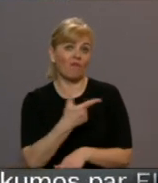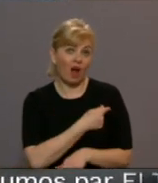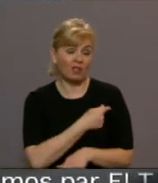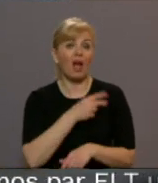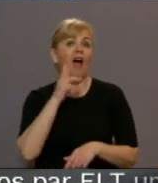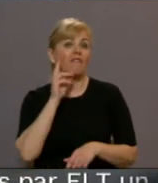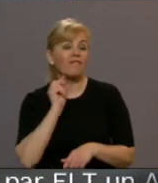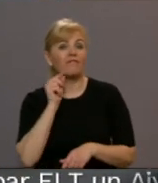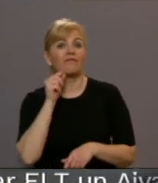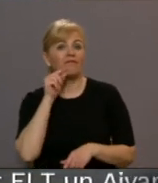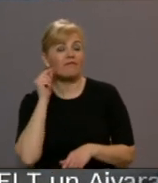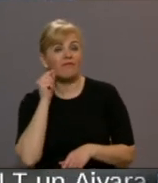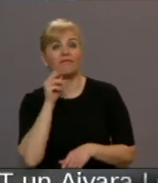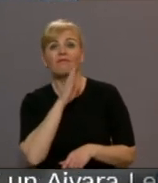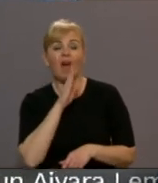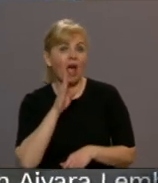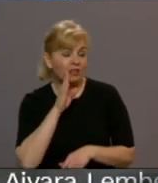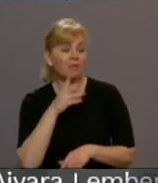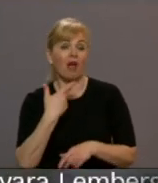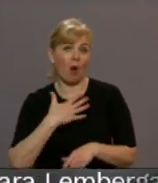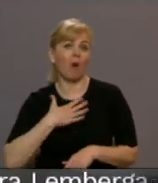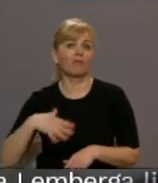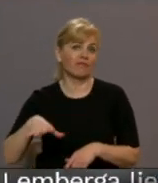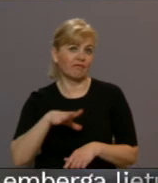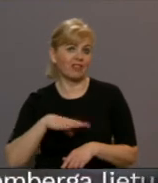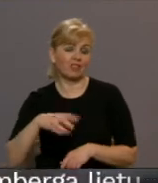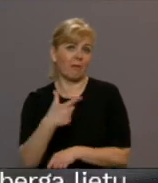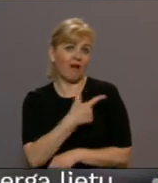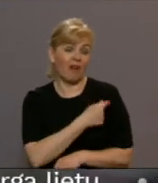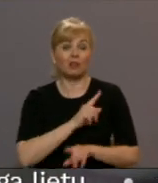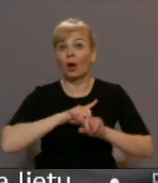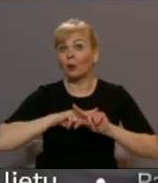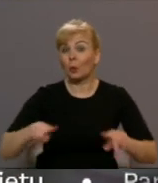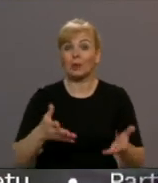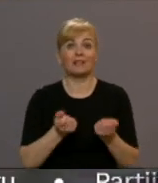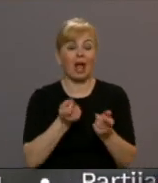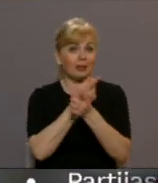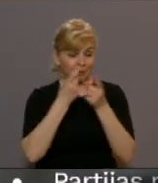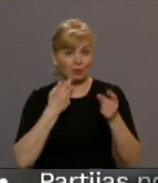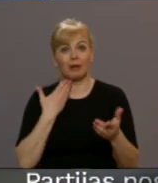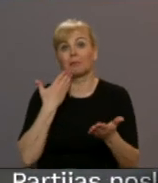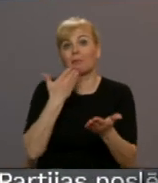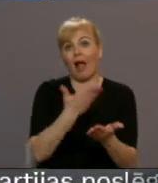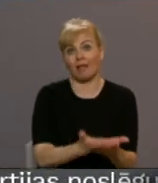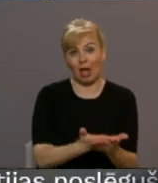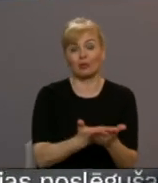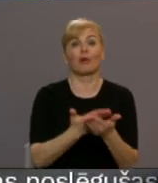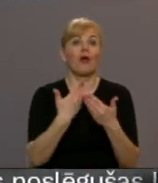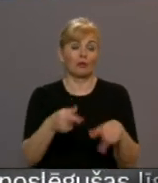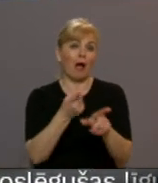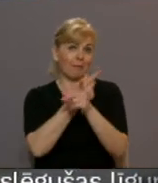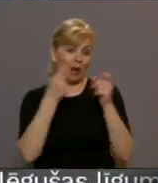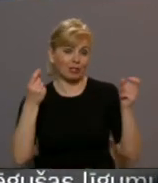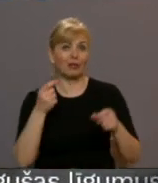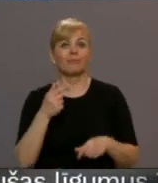vecvecāki ir vakcinējušies, tā kā visi ģimene jau ir. Uzreiz, kā bija ziņas, es pieteicos un jau paziņoju, ka